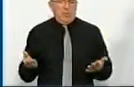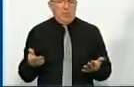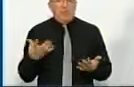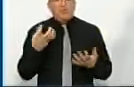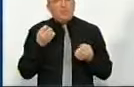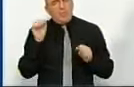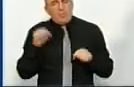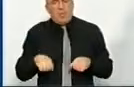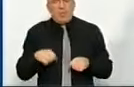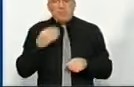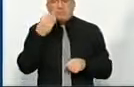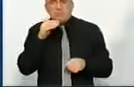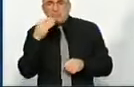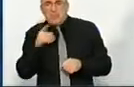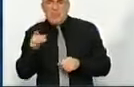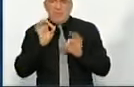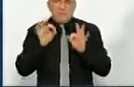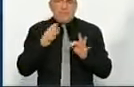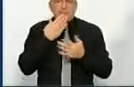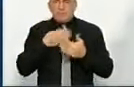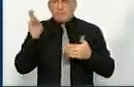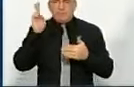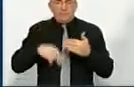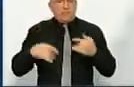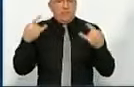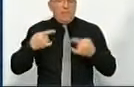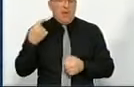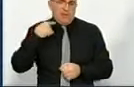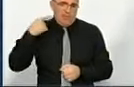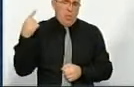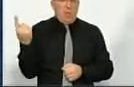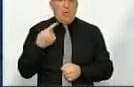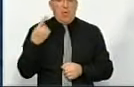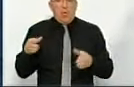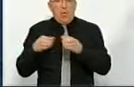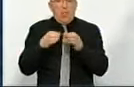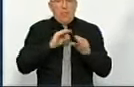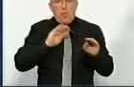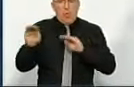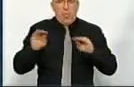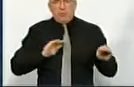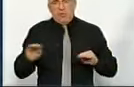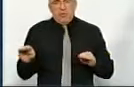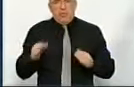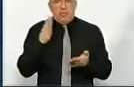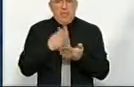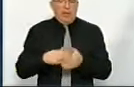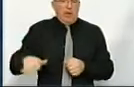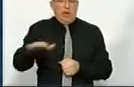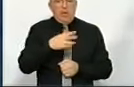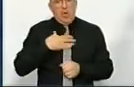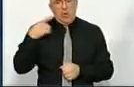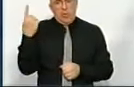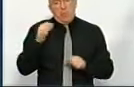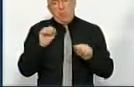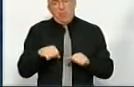Які ще відмінності ви скажете на сам кінець програми Кировоградської області, громад, які розташовані, які перебувають на території нашої